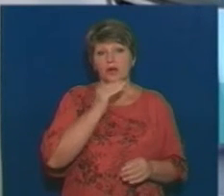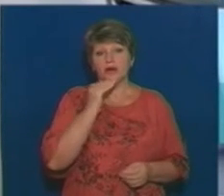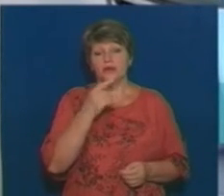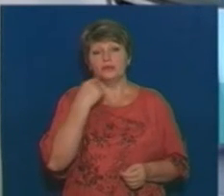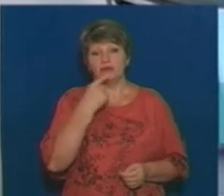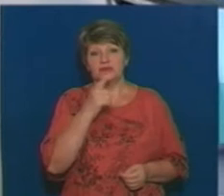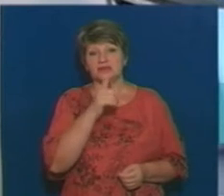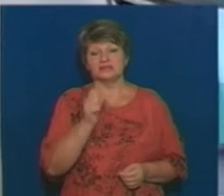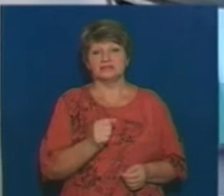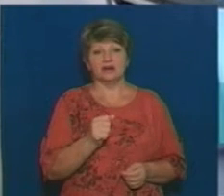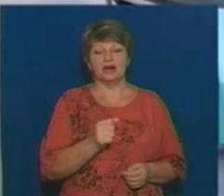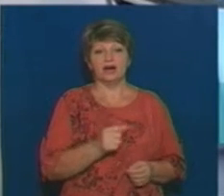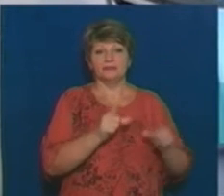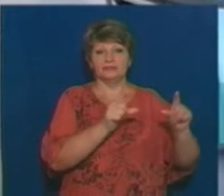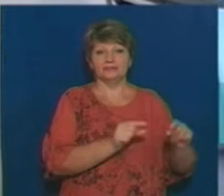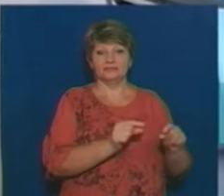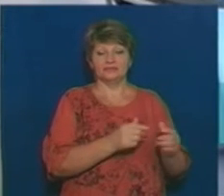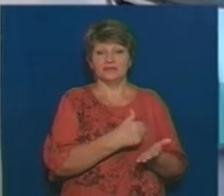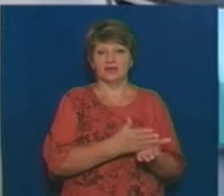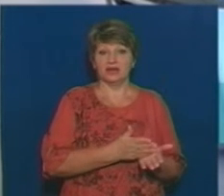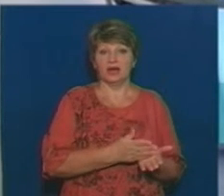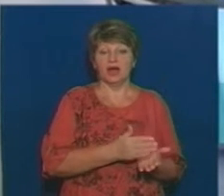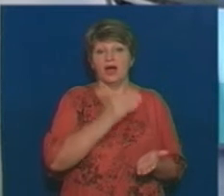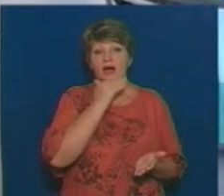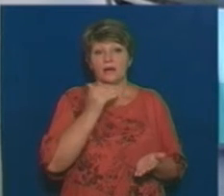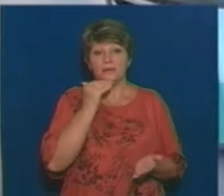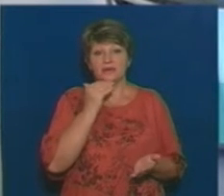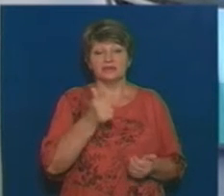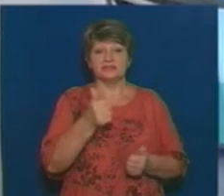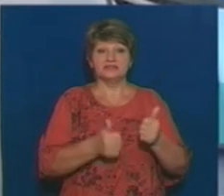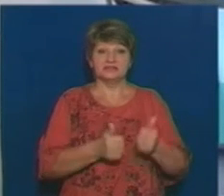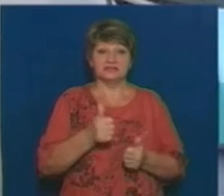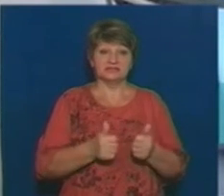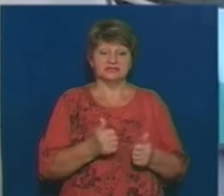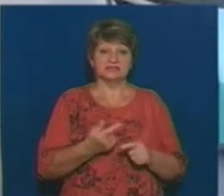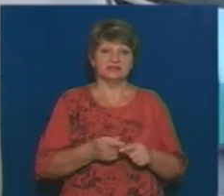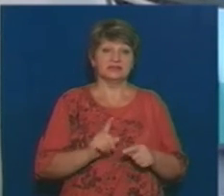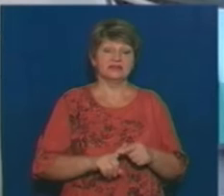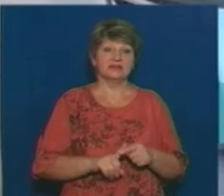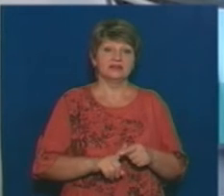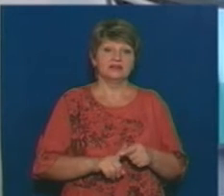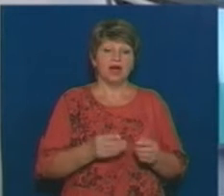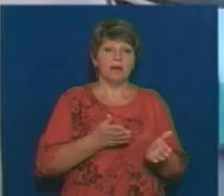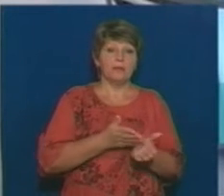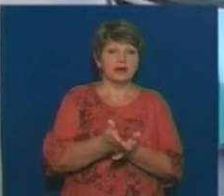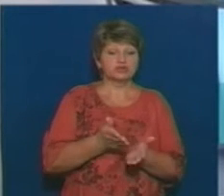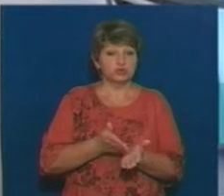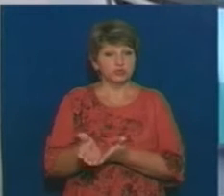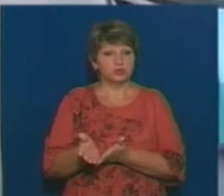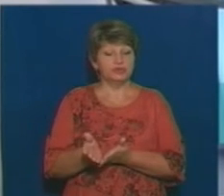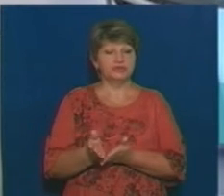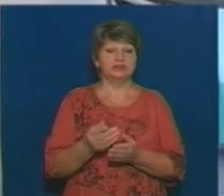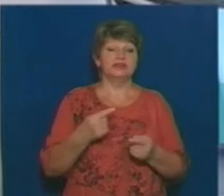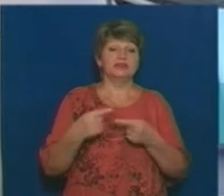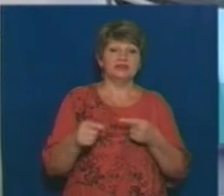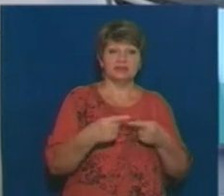рахунок заниження якості. Насправді, в багатьох випадків, якість не страдає, конкурують дійсно різно вибудовою логістичних маршрутів, іншими